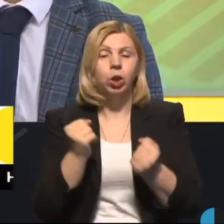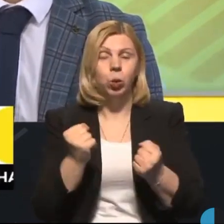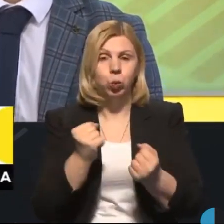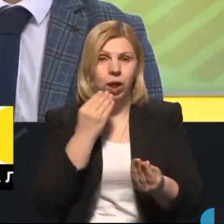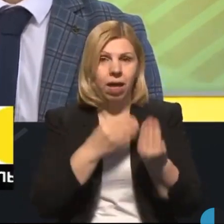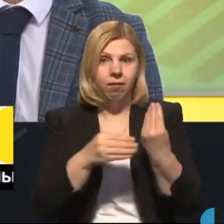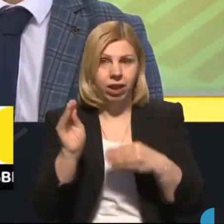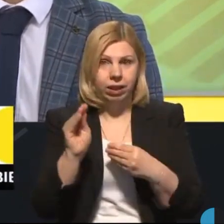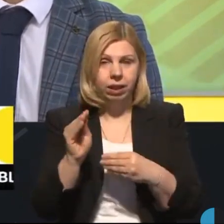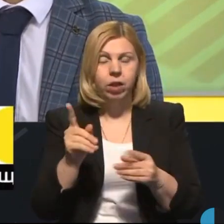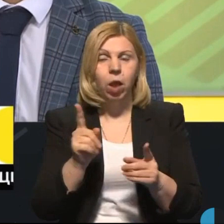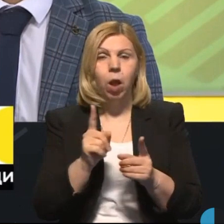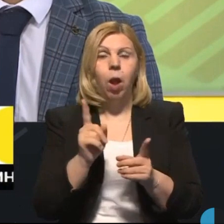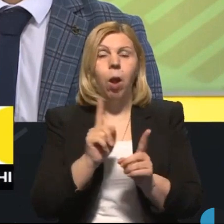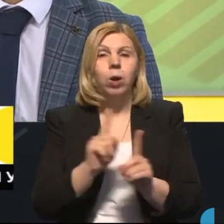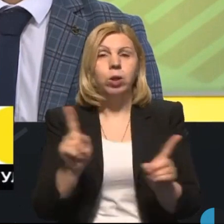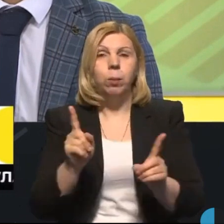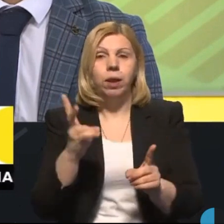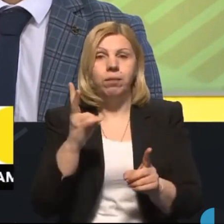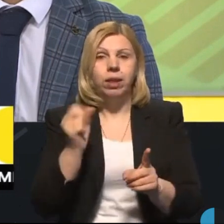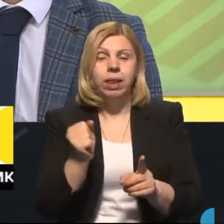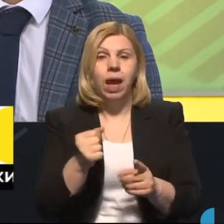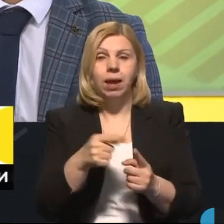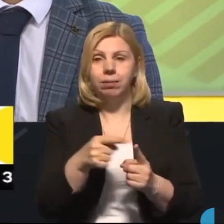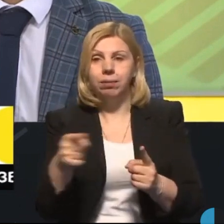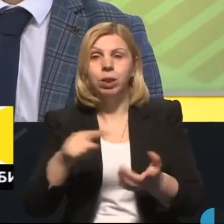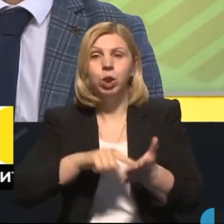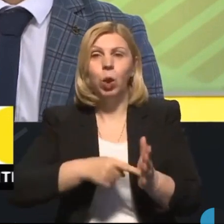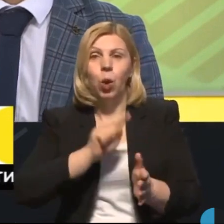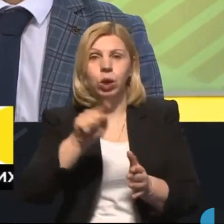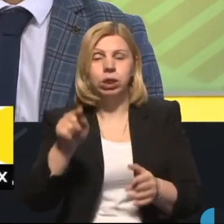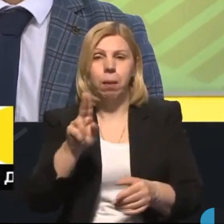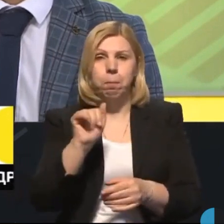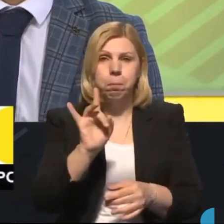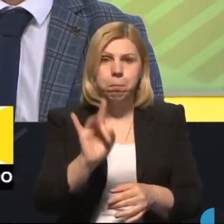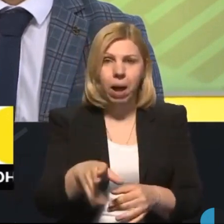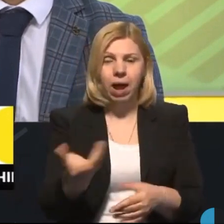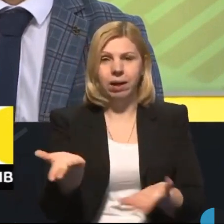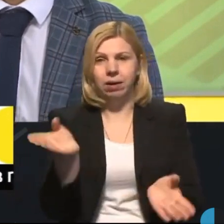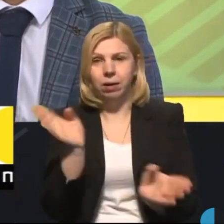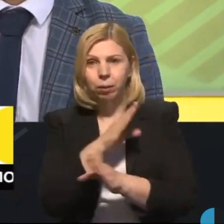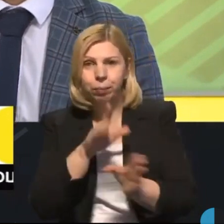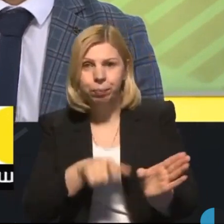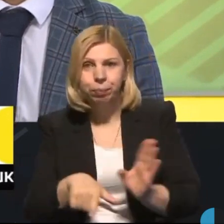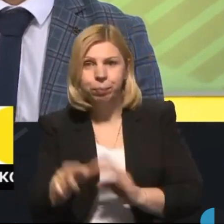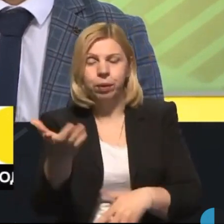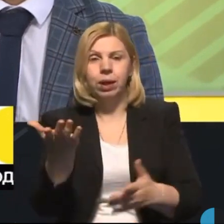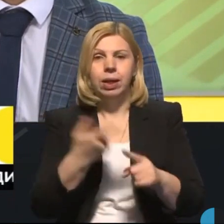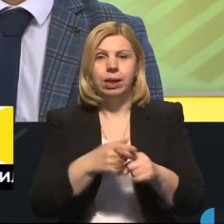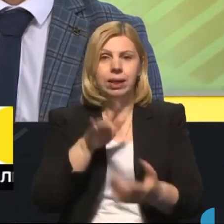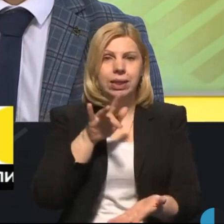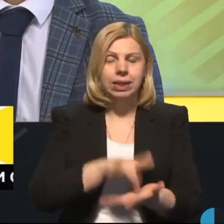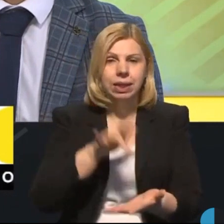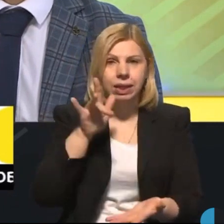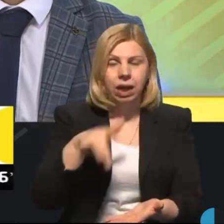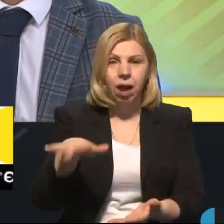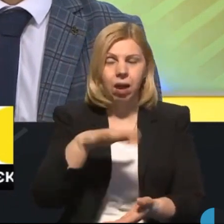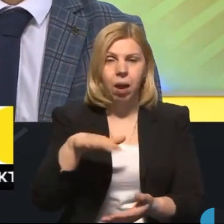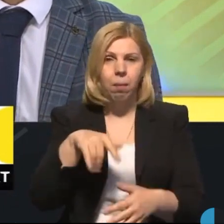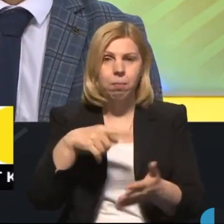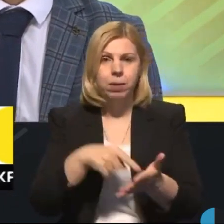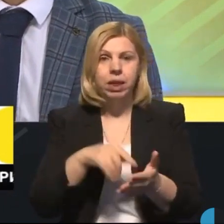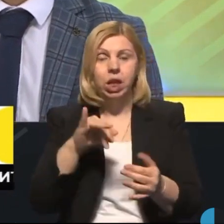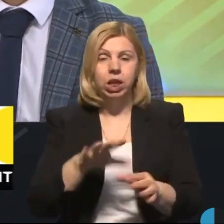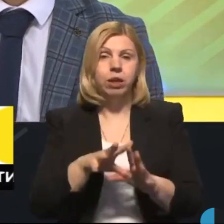ефективно, особливо на певних ділянках. Це парки, сквери, це центральна частина міста.